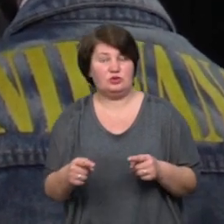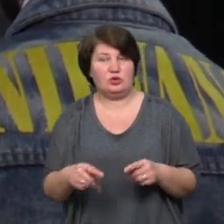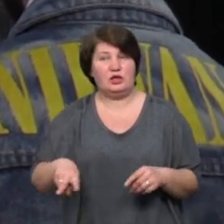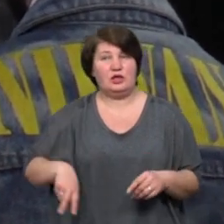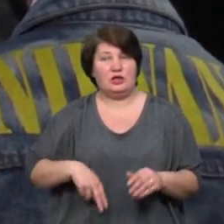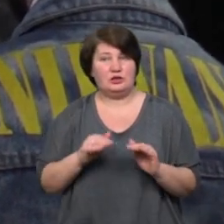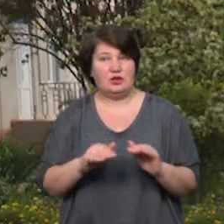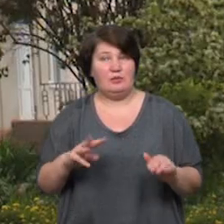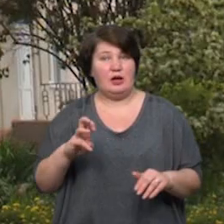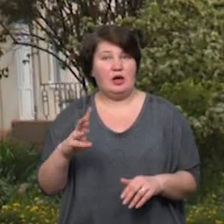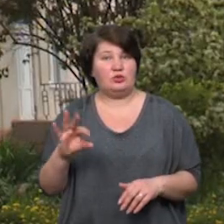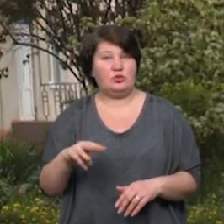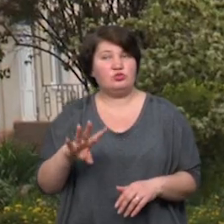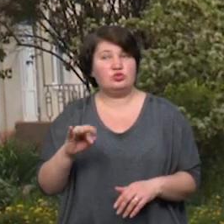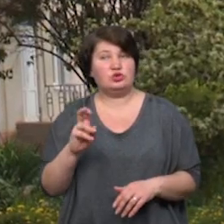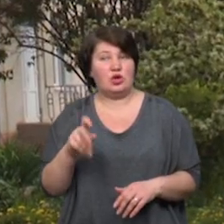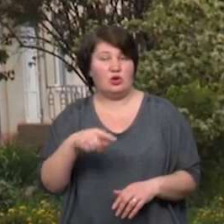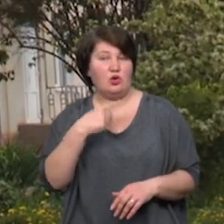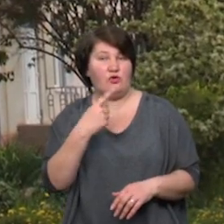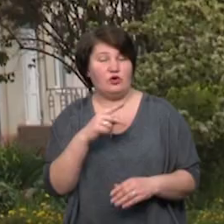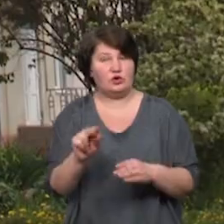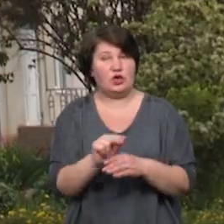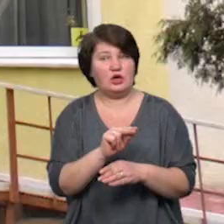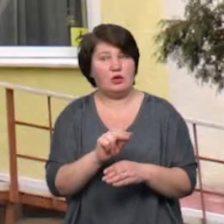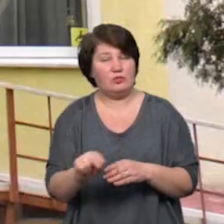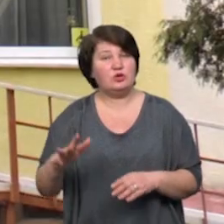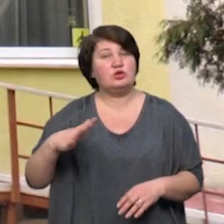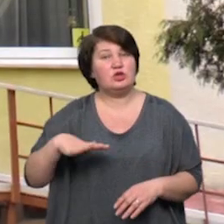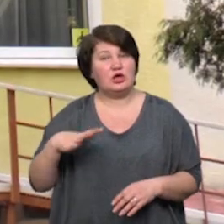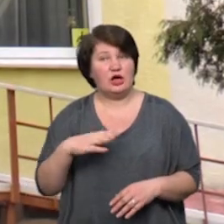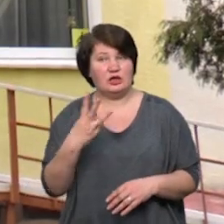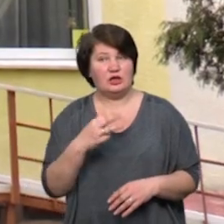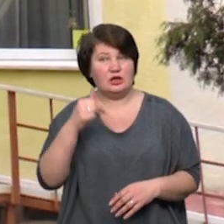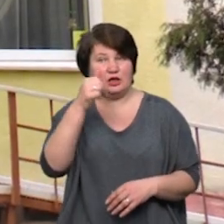Малятко Ірина Мушак говорить, що на ремонтні роботи в садку чекали три роки.